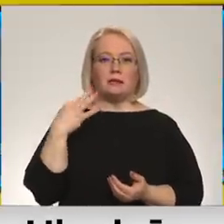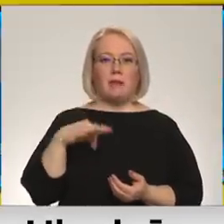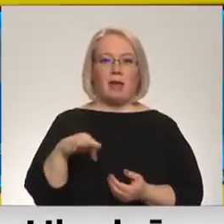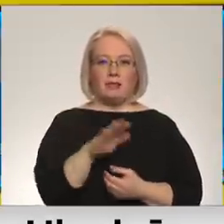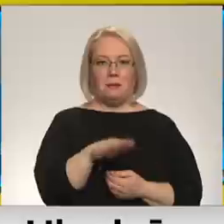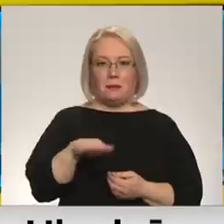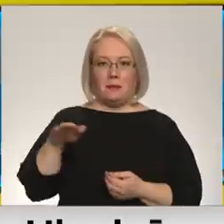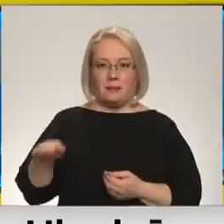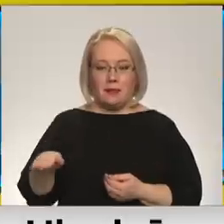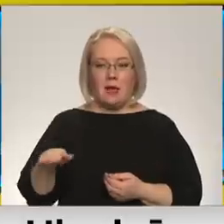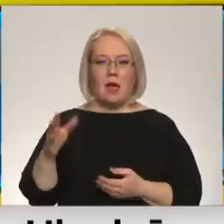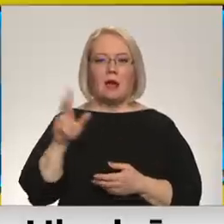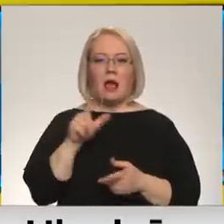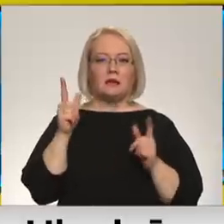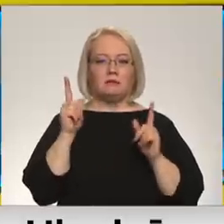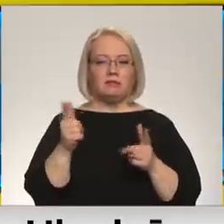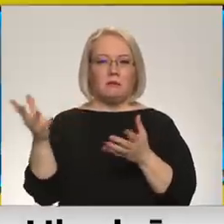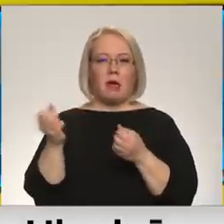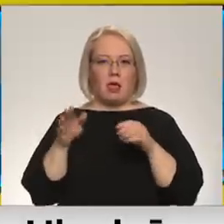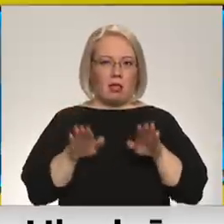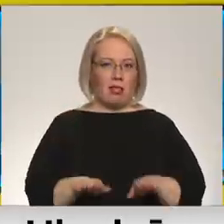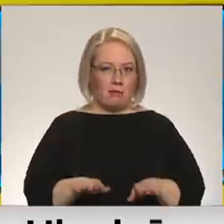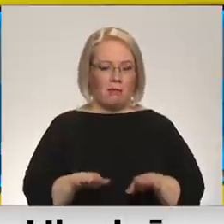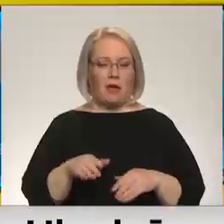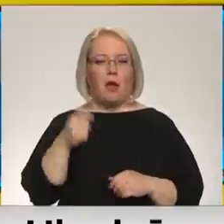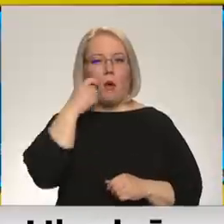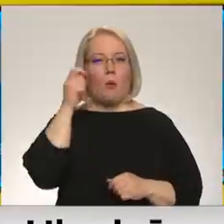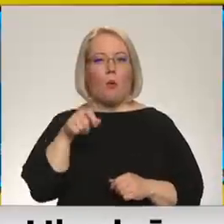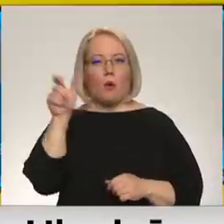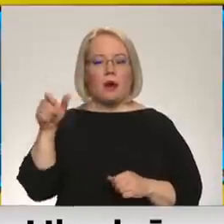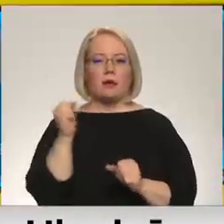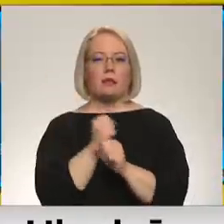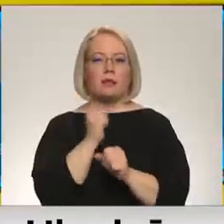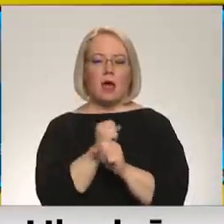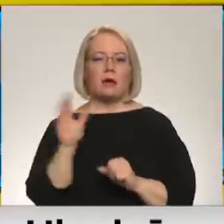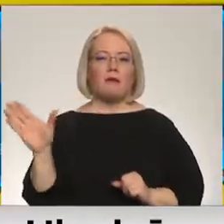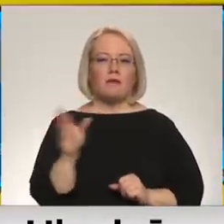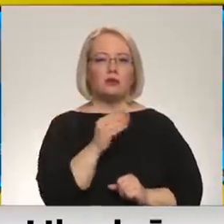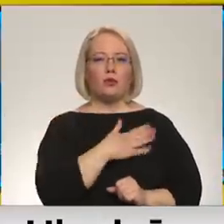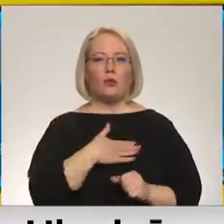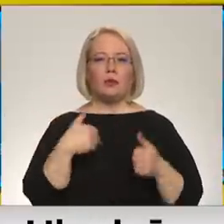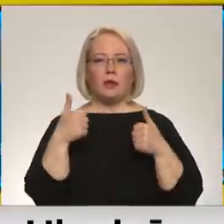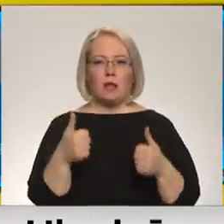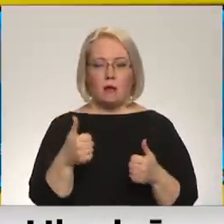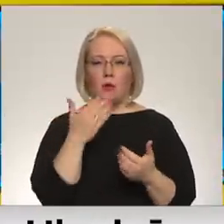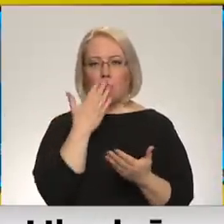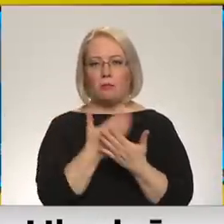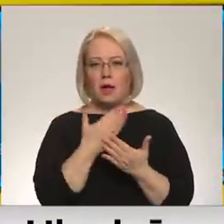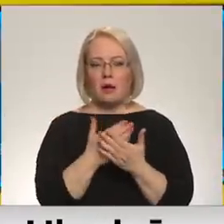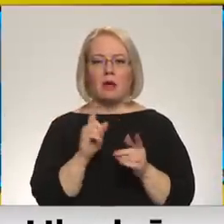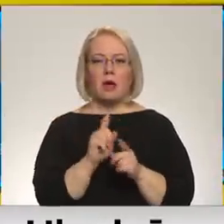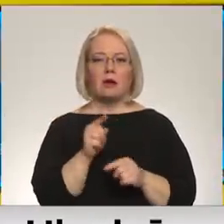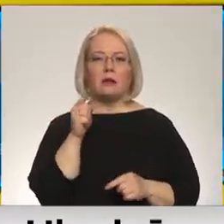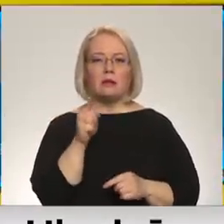tam bija kāds piekrits paņemt uz rokām. Es domāju, ka Ukraiņi dara visu ļoti labi. Un to pierāda arī tas, ka pat,